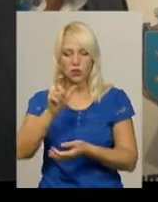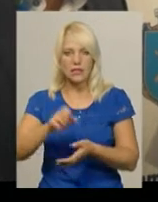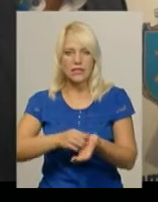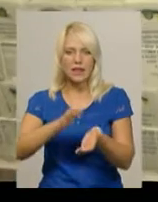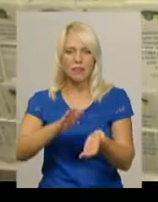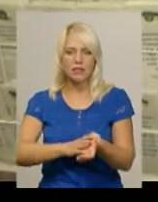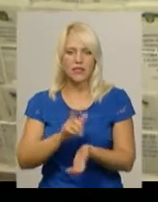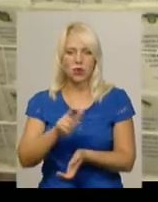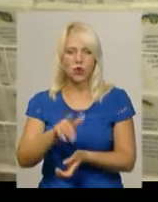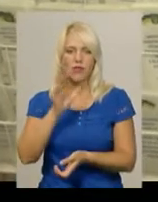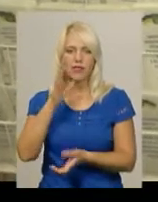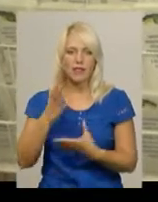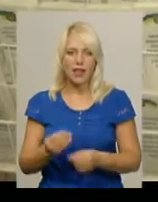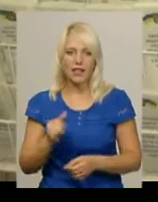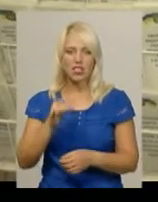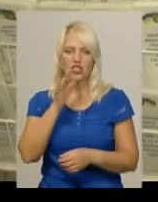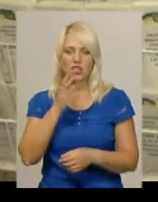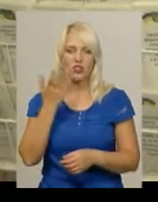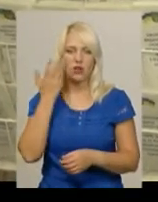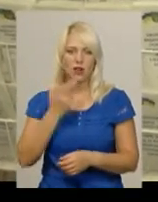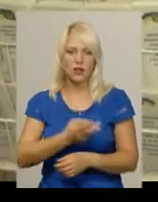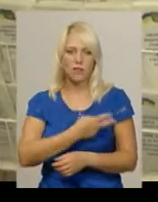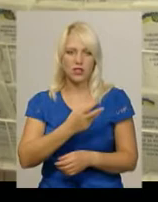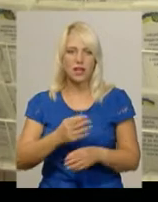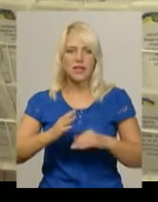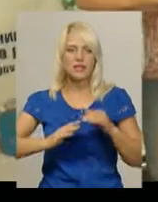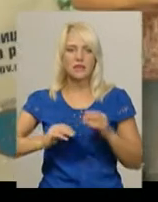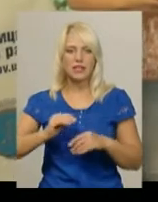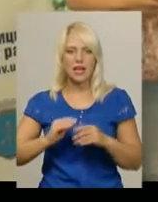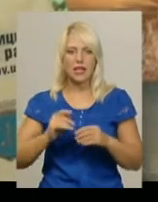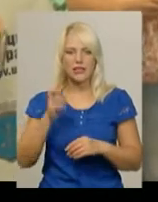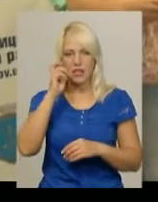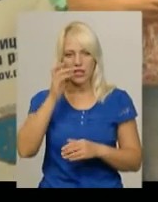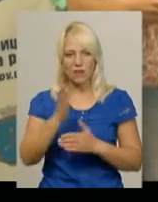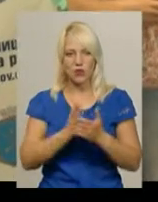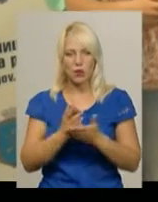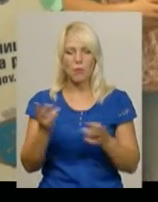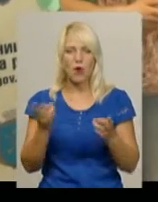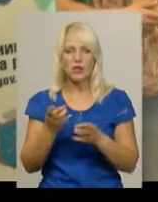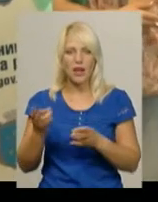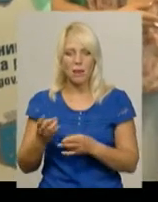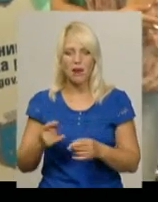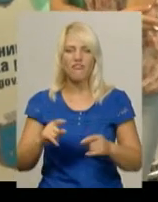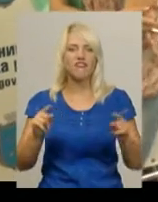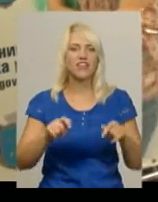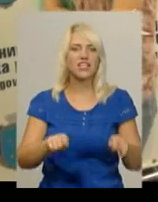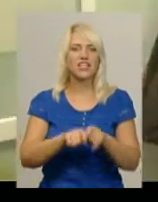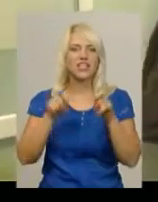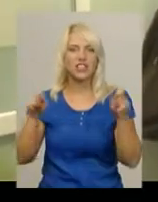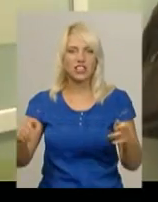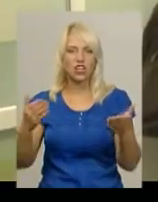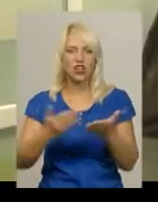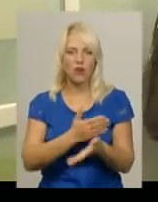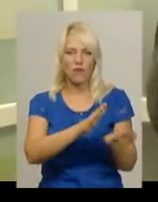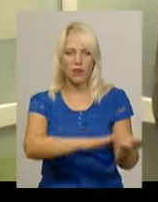який вона бажає. Лілія Квятковська, спеціаліст Державної міграційної служби в області, каже, потреба відкритті нових локацій з виготовлення паспортів зросла.